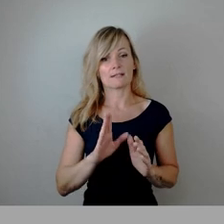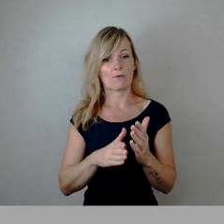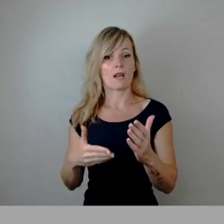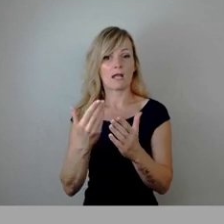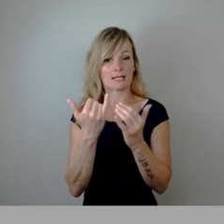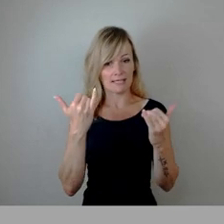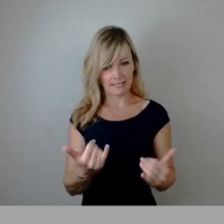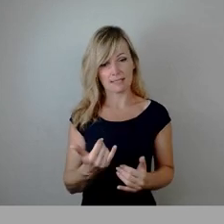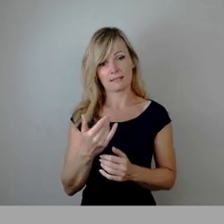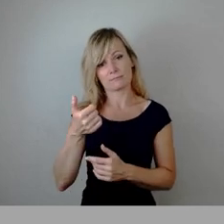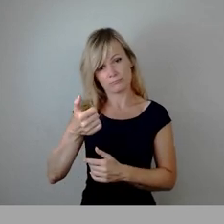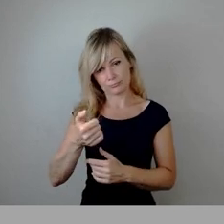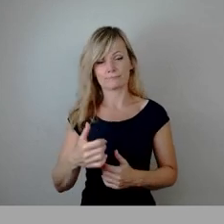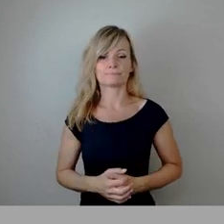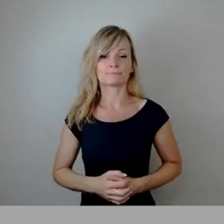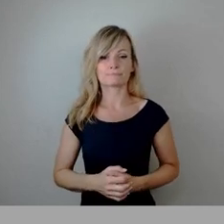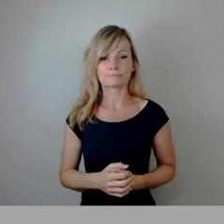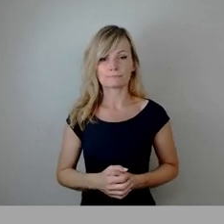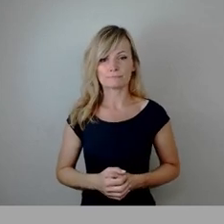zustimmen möchte, bitte ich jetzt um Stimmzeichen.